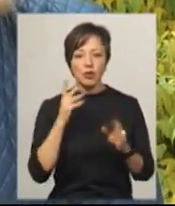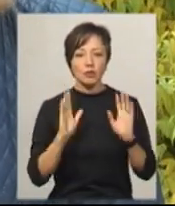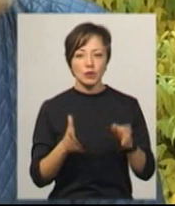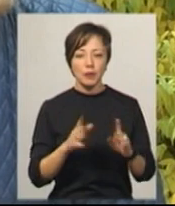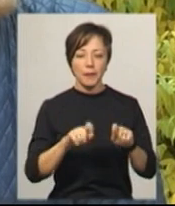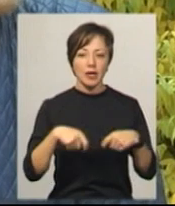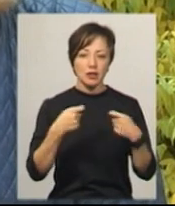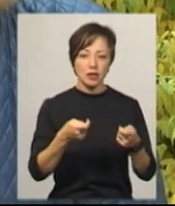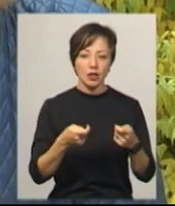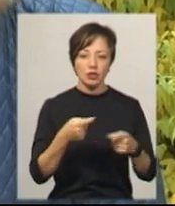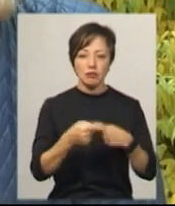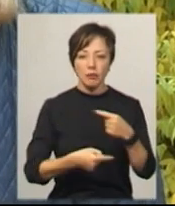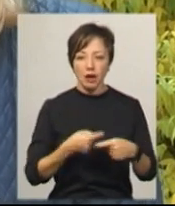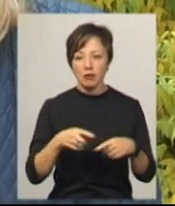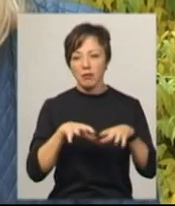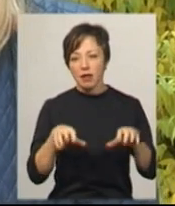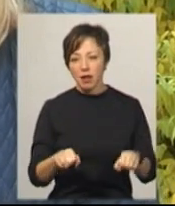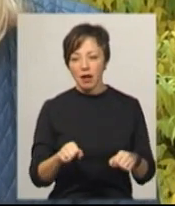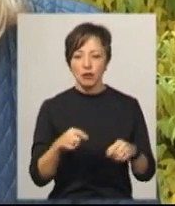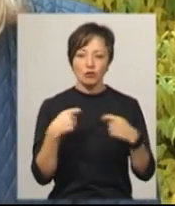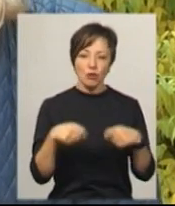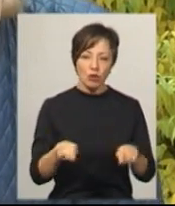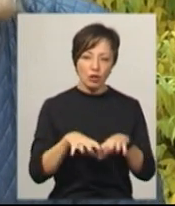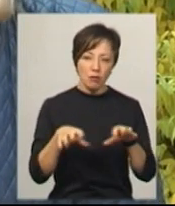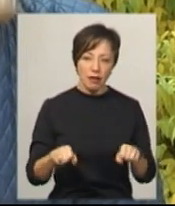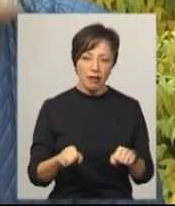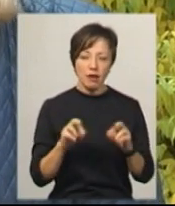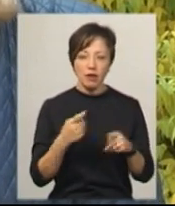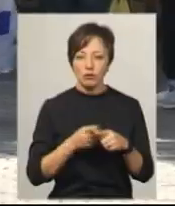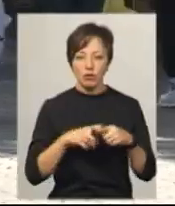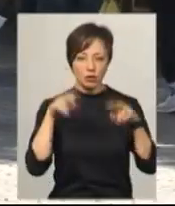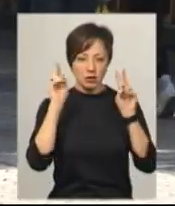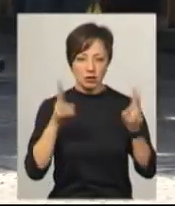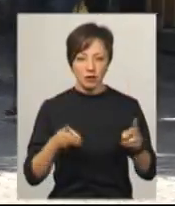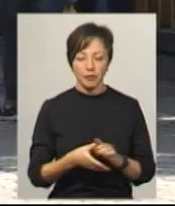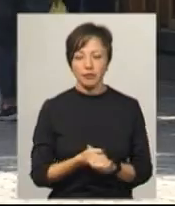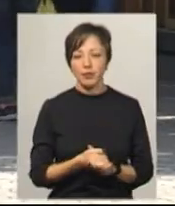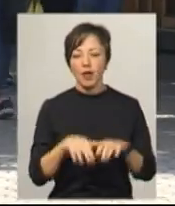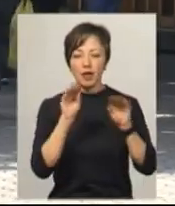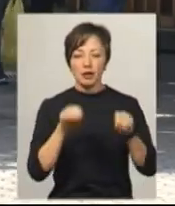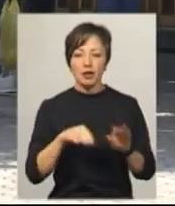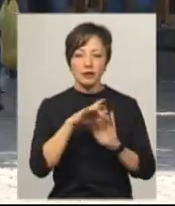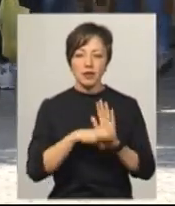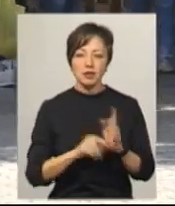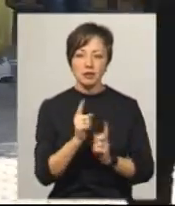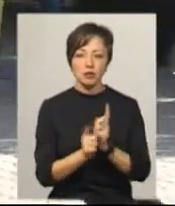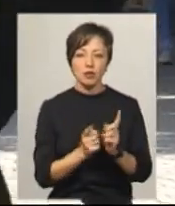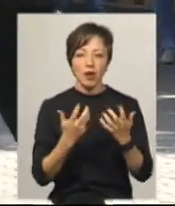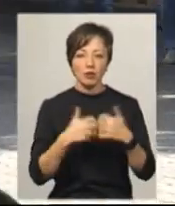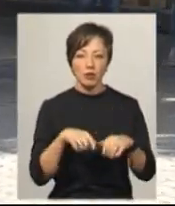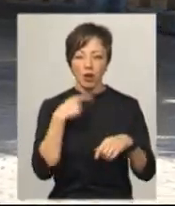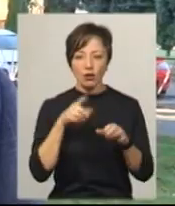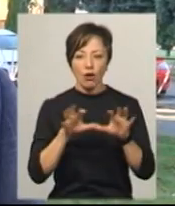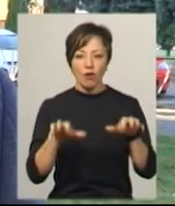передача, спадок майна, чи продаж майна. Я цього не знаю. Дані в реєстрах змінюються автоматично, каже голова